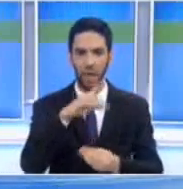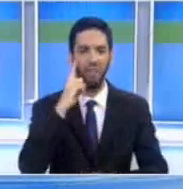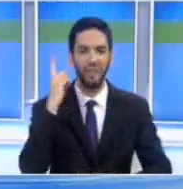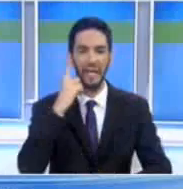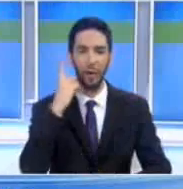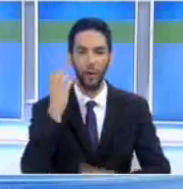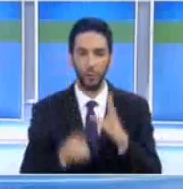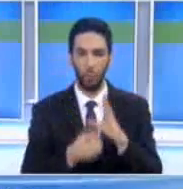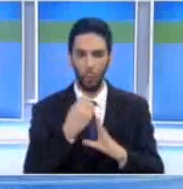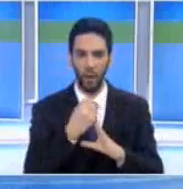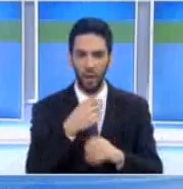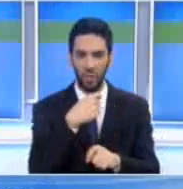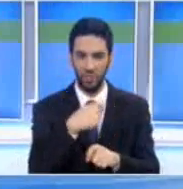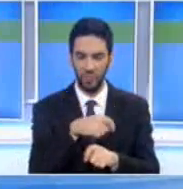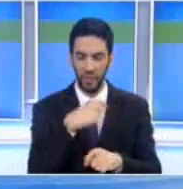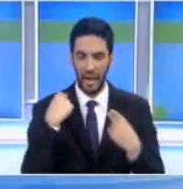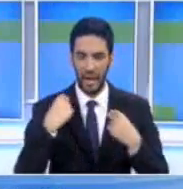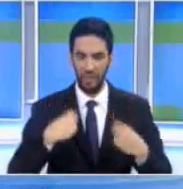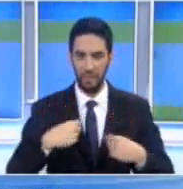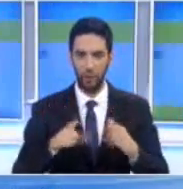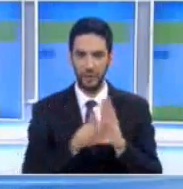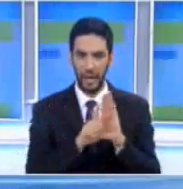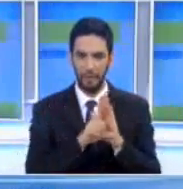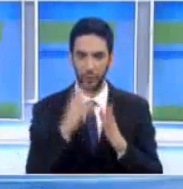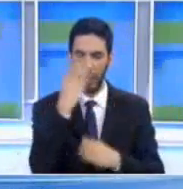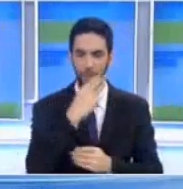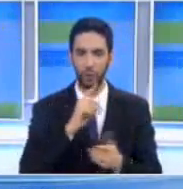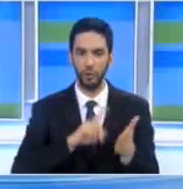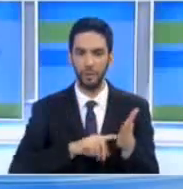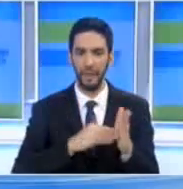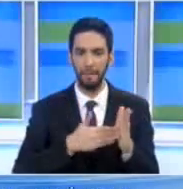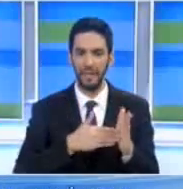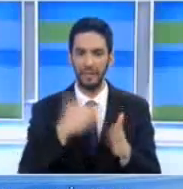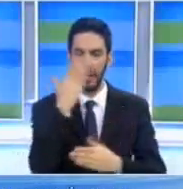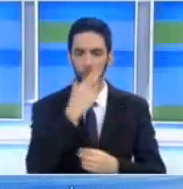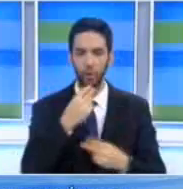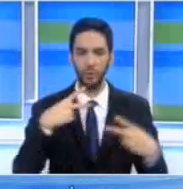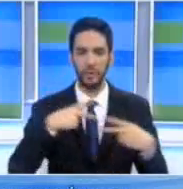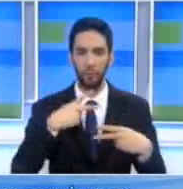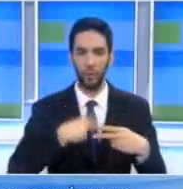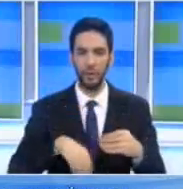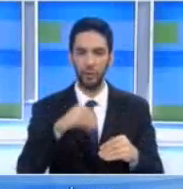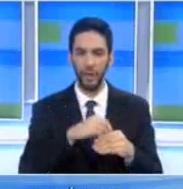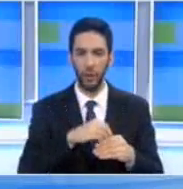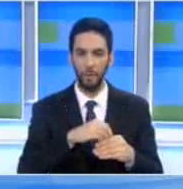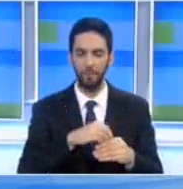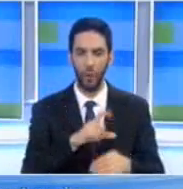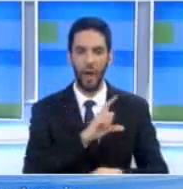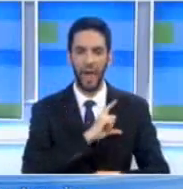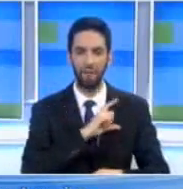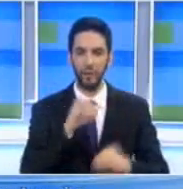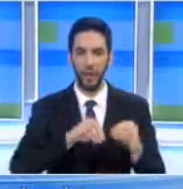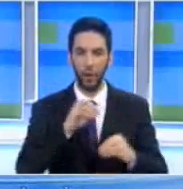εκλογοδικείο τόσο ο δικηγόρος του Νίκου Νικολαίδη όσο και εκπρόσωπος της νομικής υπηρεσίας που εφανίστηκε εκπροσωπώντας τον Υπουργό Σωτορικών